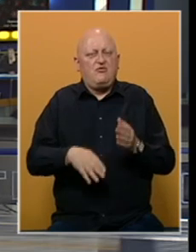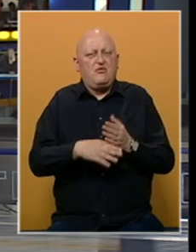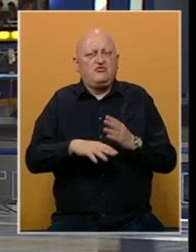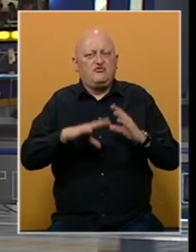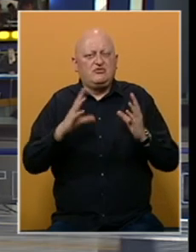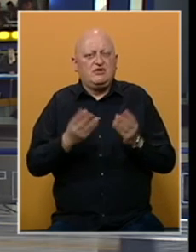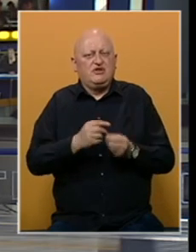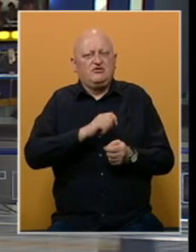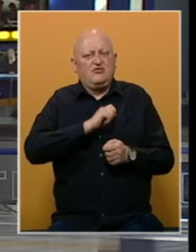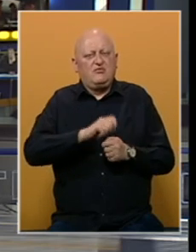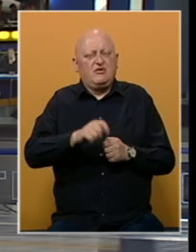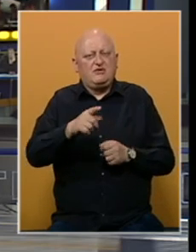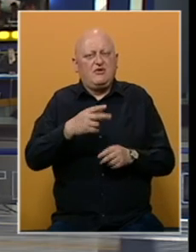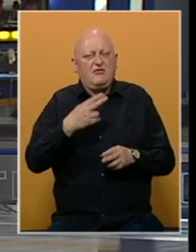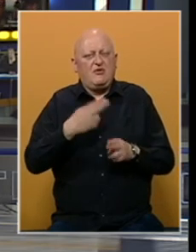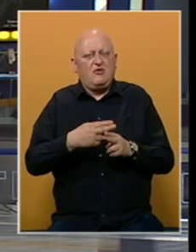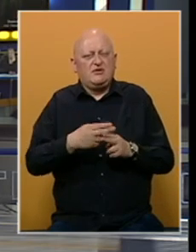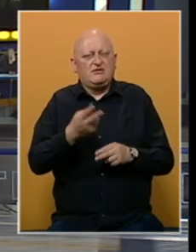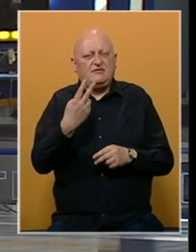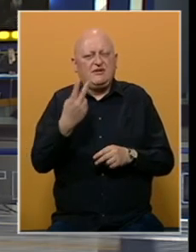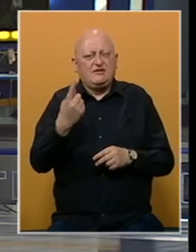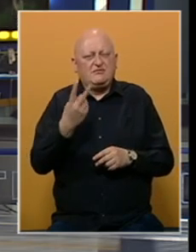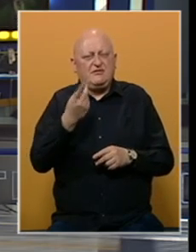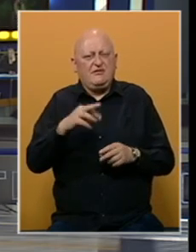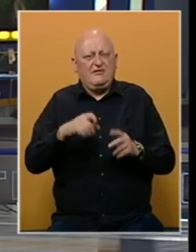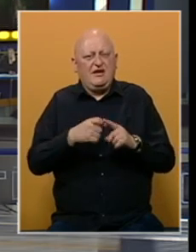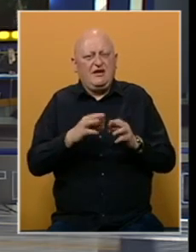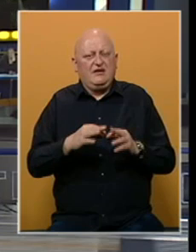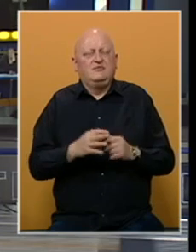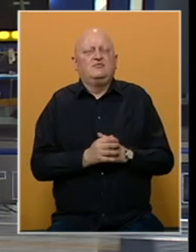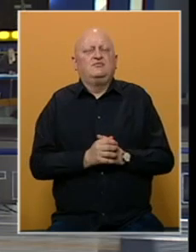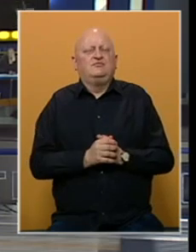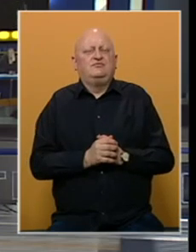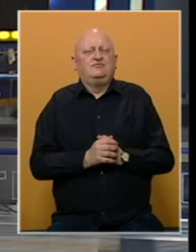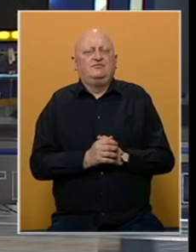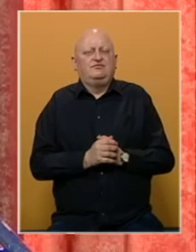tako pomognu da se zajednički pobjedi ova pošast 21. vijeka.